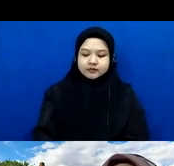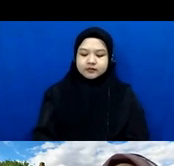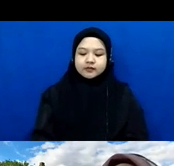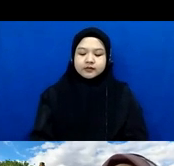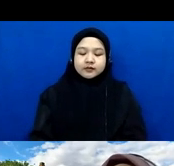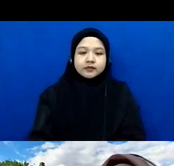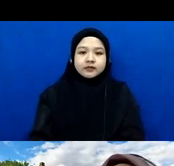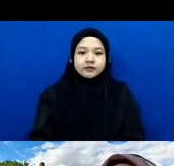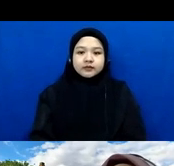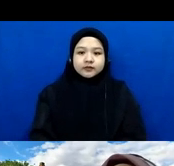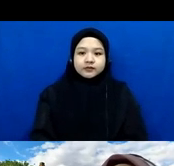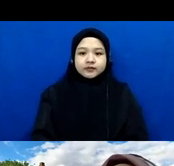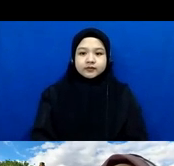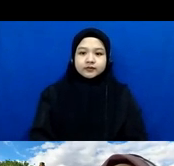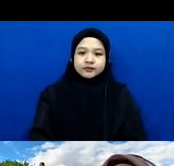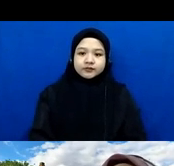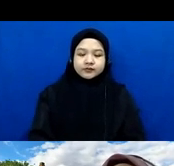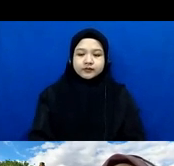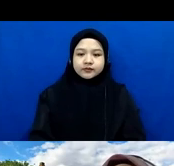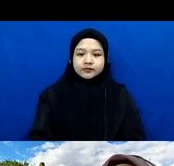maju ke